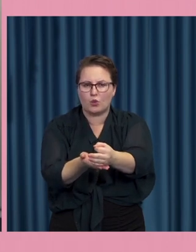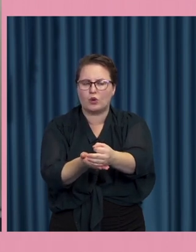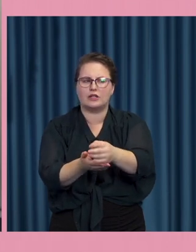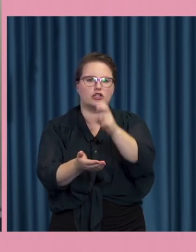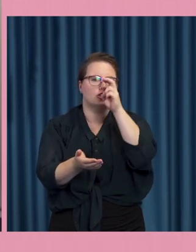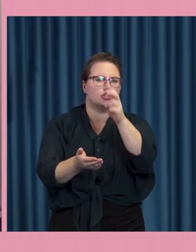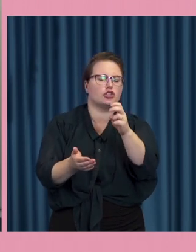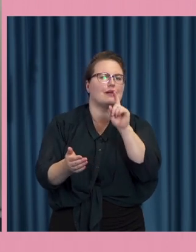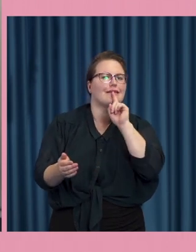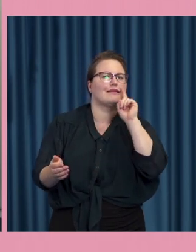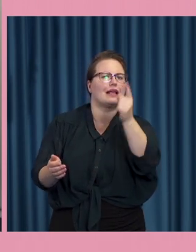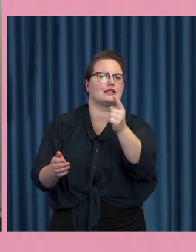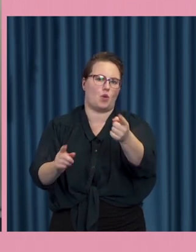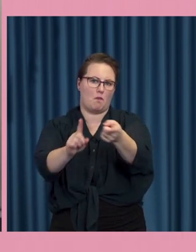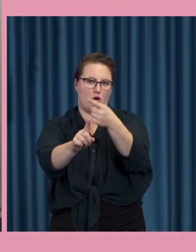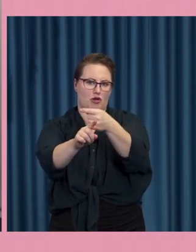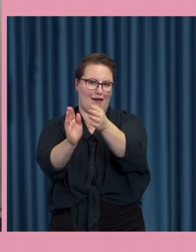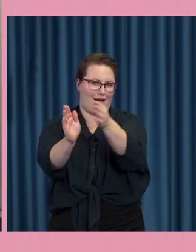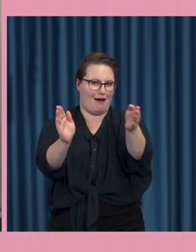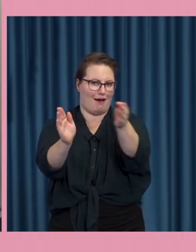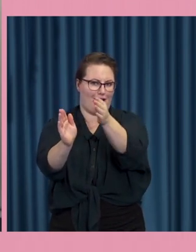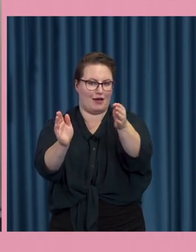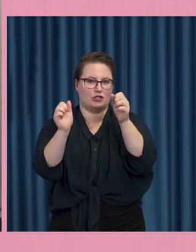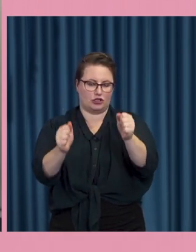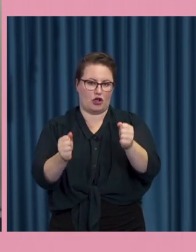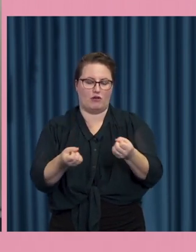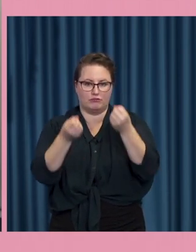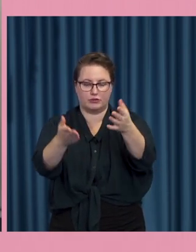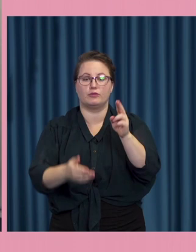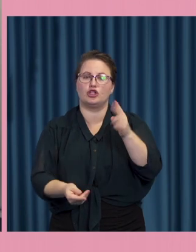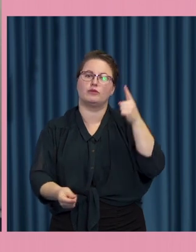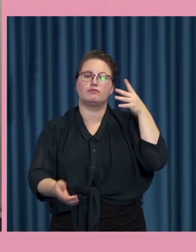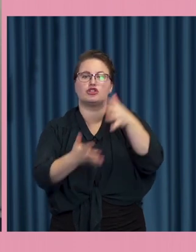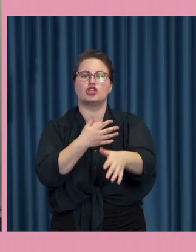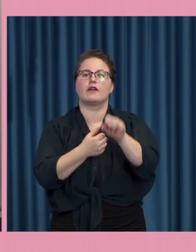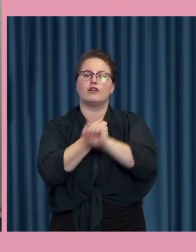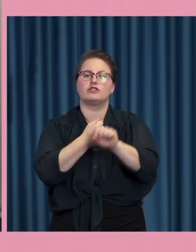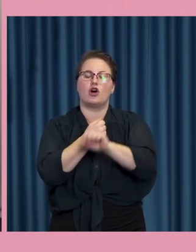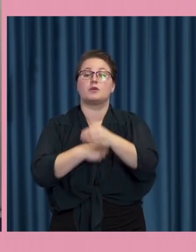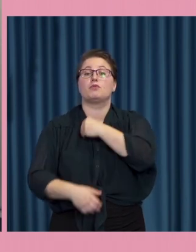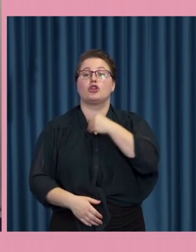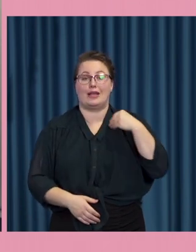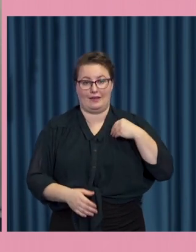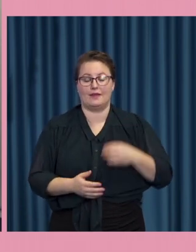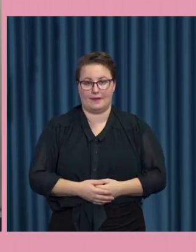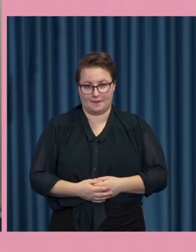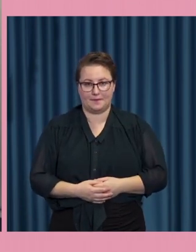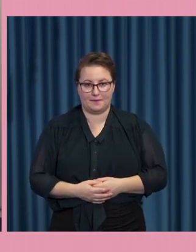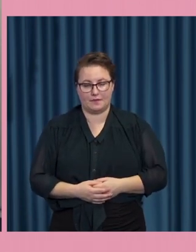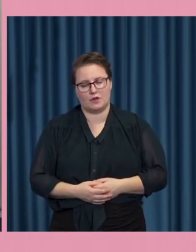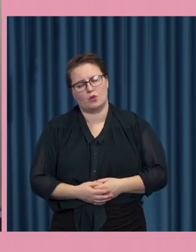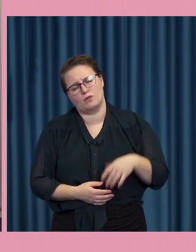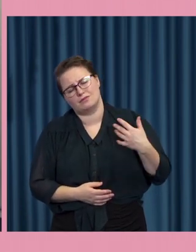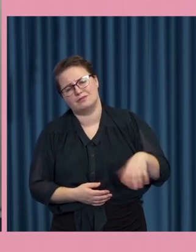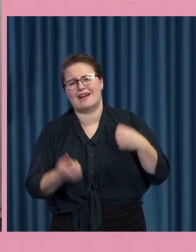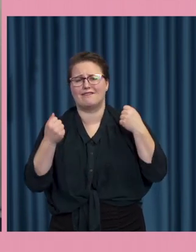i början på nästa år om en ny psykförsvarsmyndighet och det där är ju väldigt viktigt